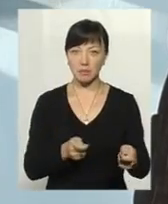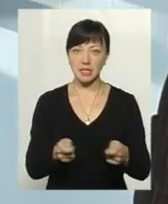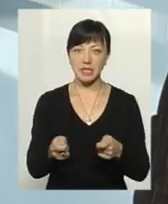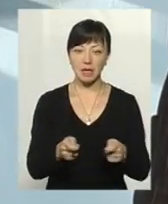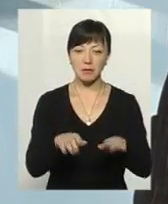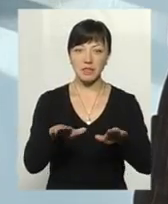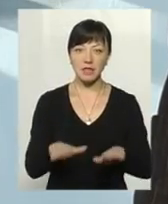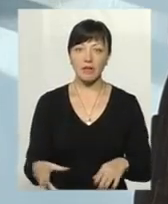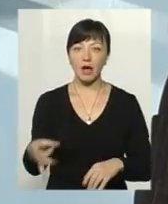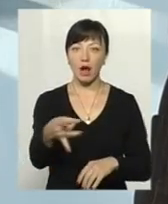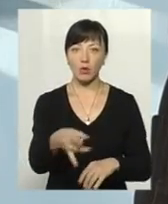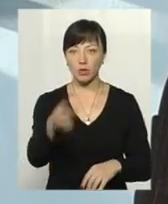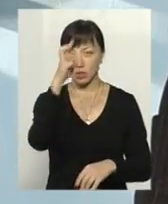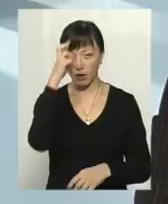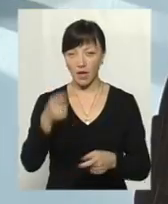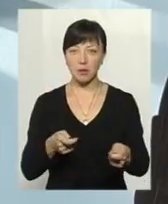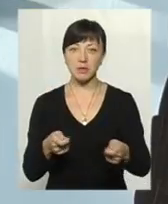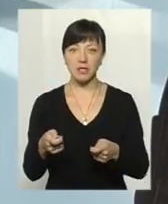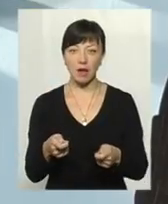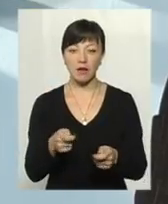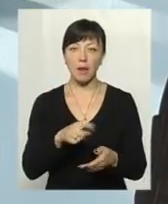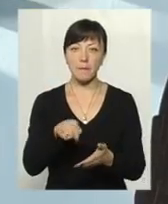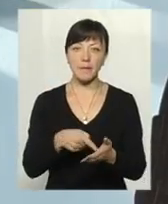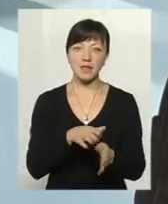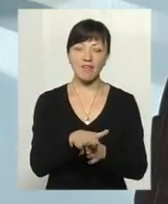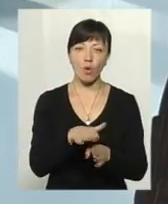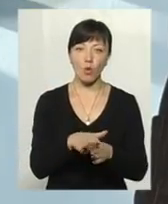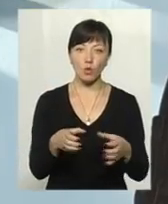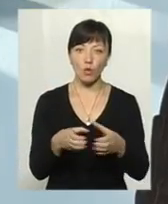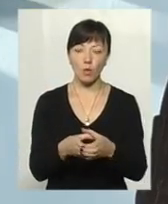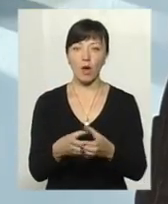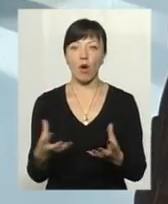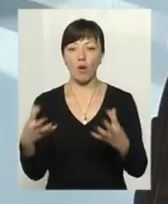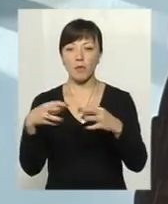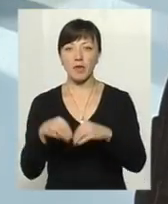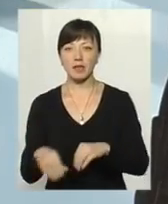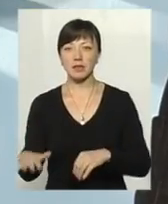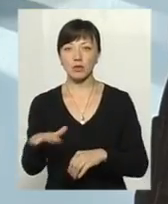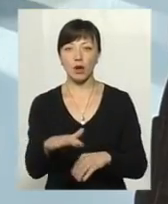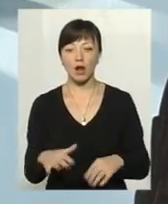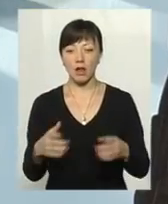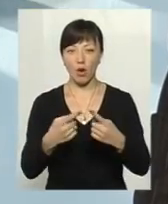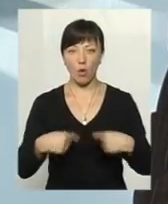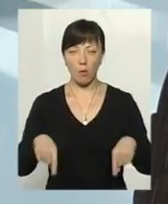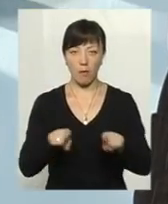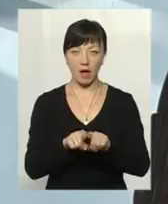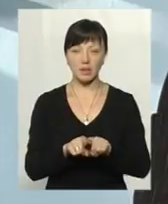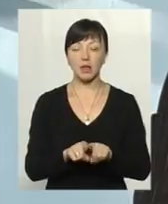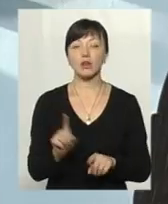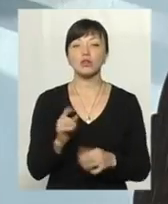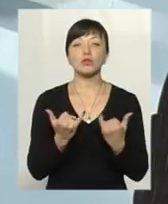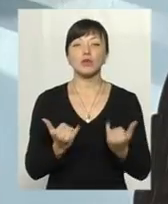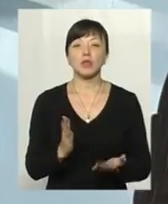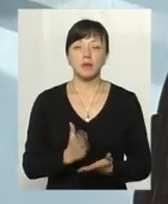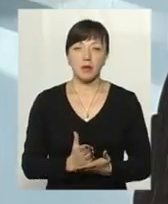місцевих, районних державних адміністрацій, місць виконкомів, об'єднаних територіальних громад. Що на сьогодні